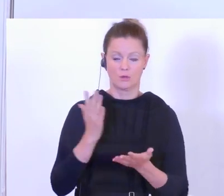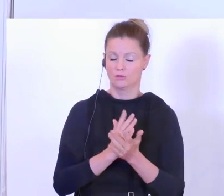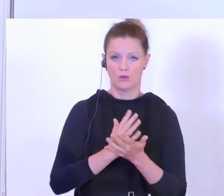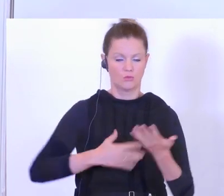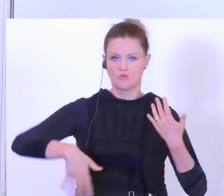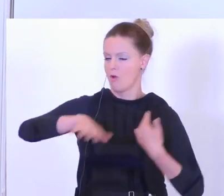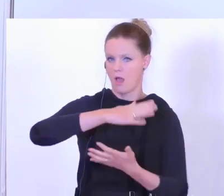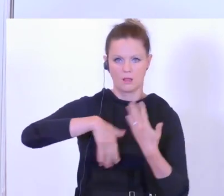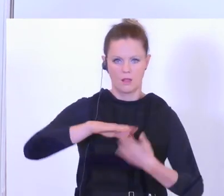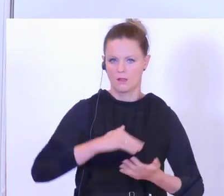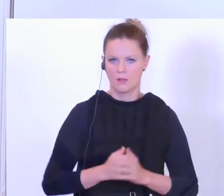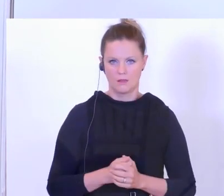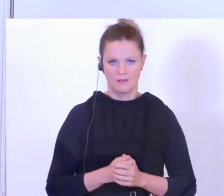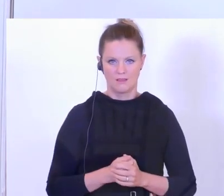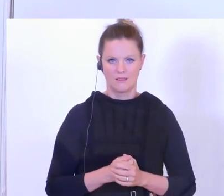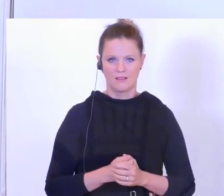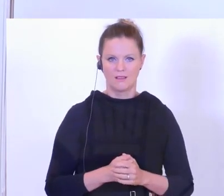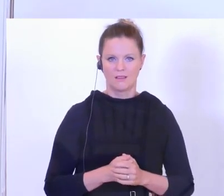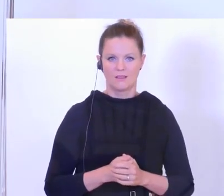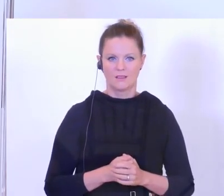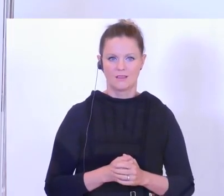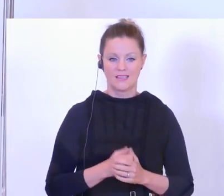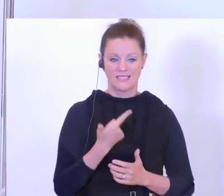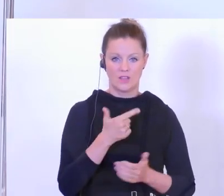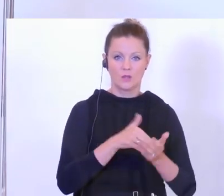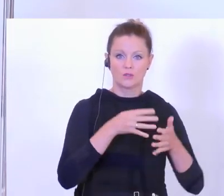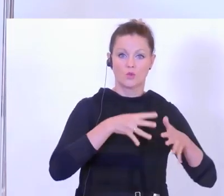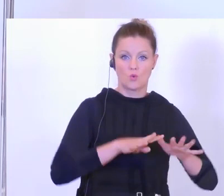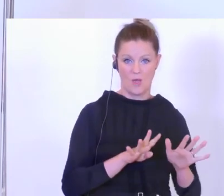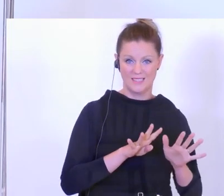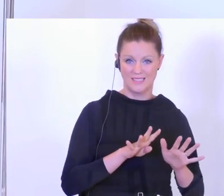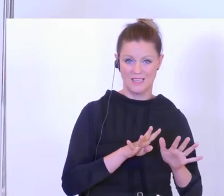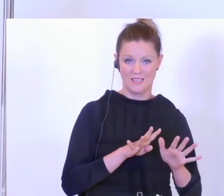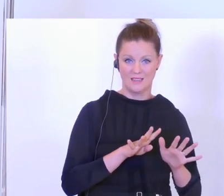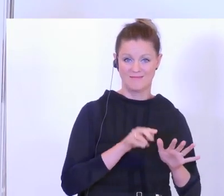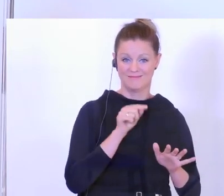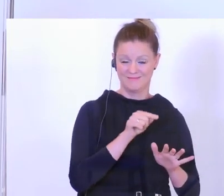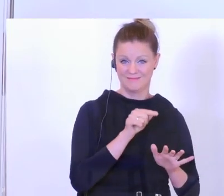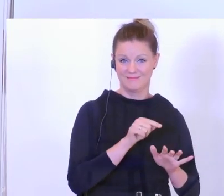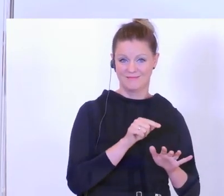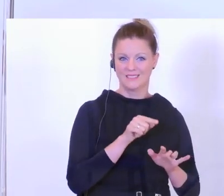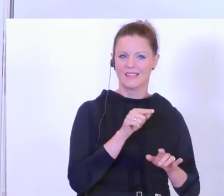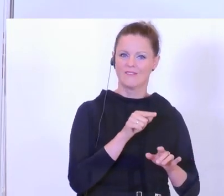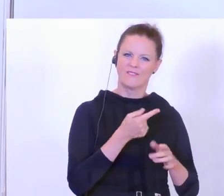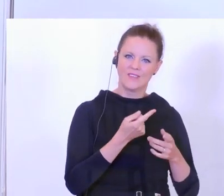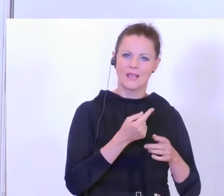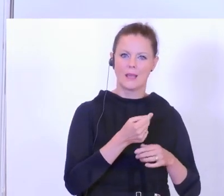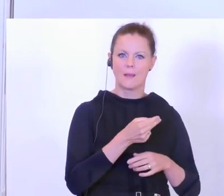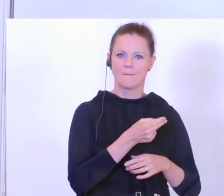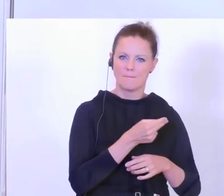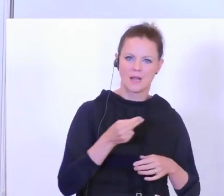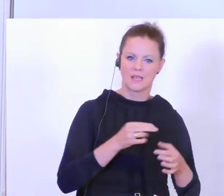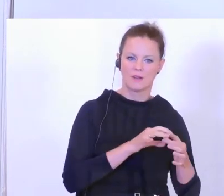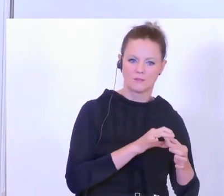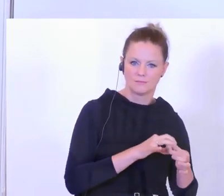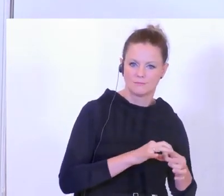durcheinandergewirbelt. Das heißt also, 2019 wird in Wahrheit dann die Benchmark sein für das Jahr